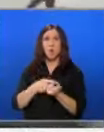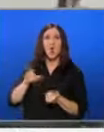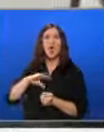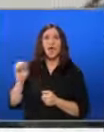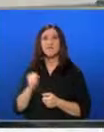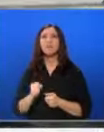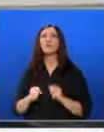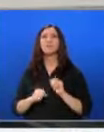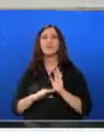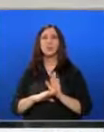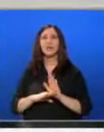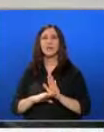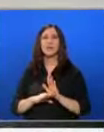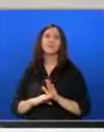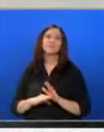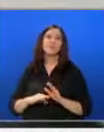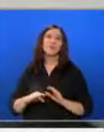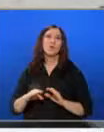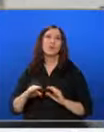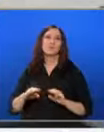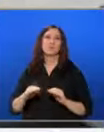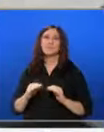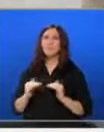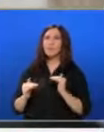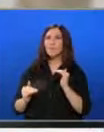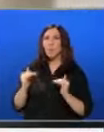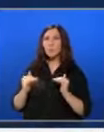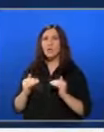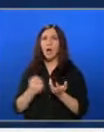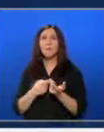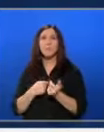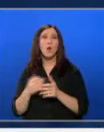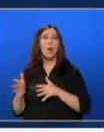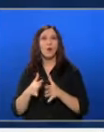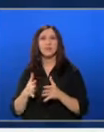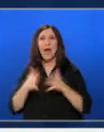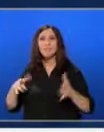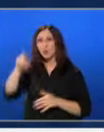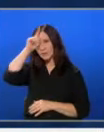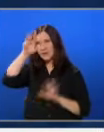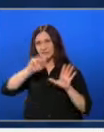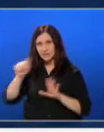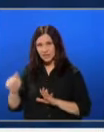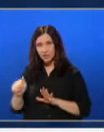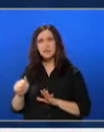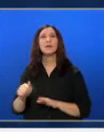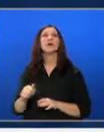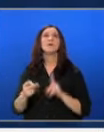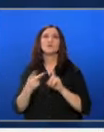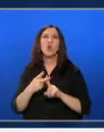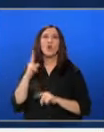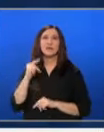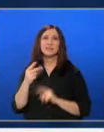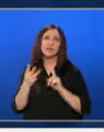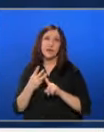евродепутати пропорционално на брой на населението й. С най-много е Германия – 96, следвана от Франция и Италия.